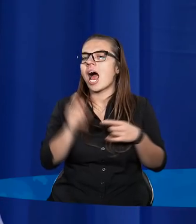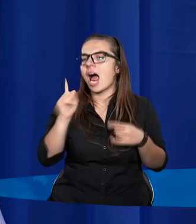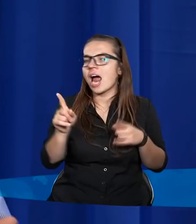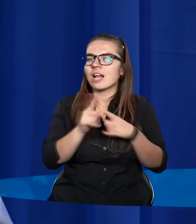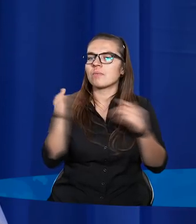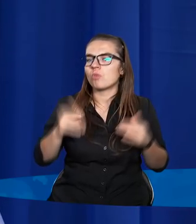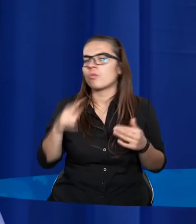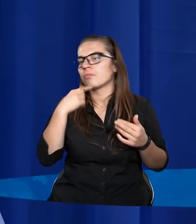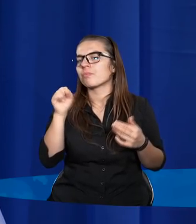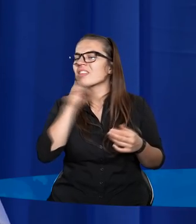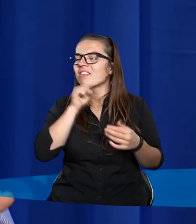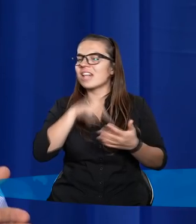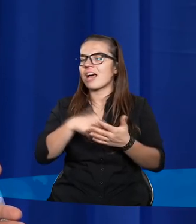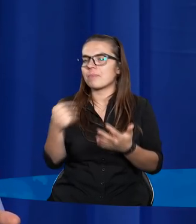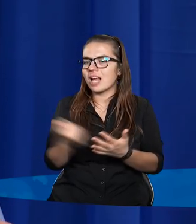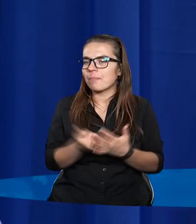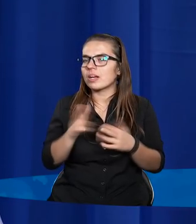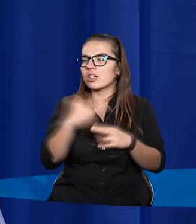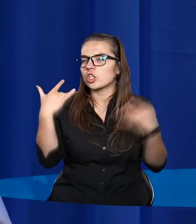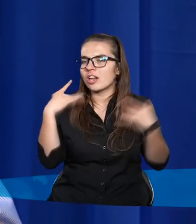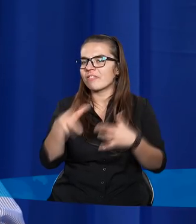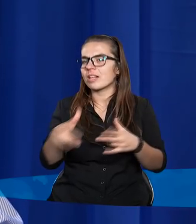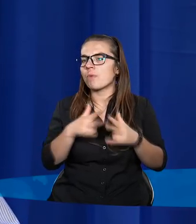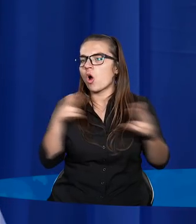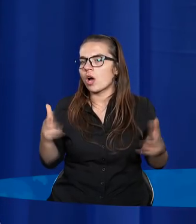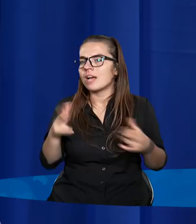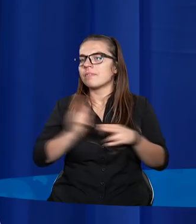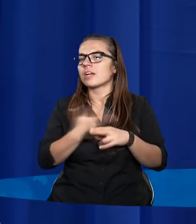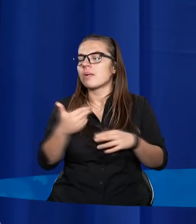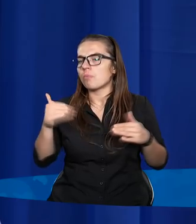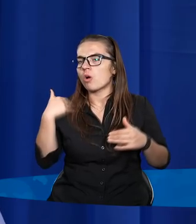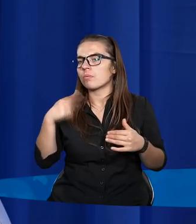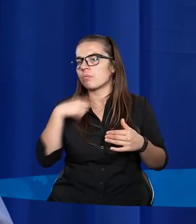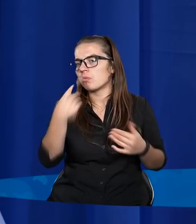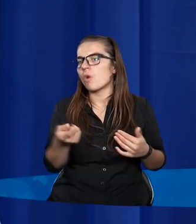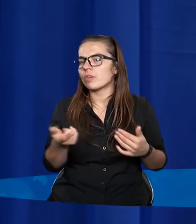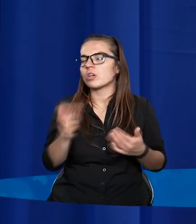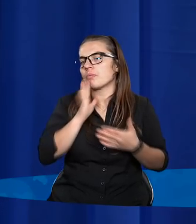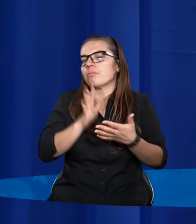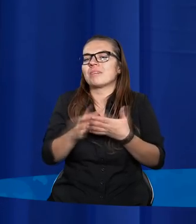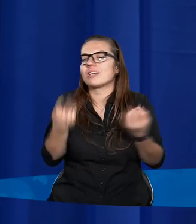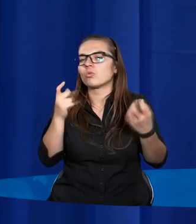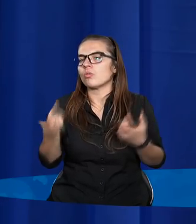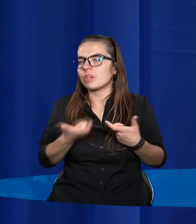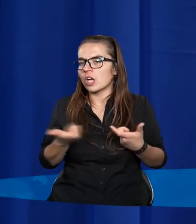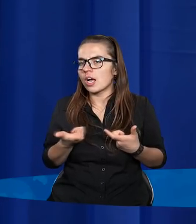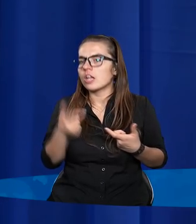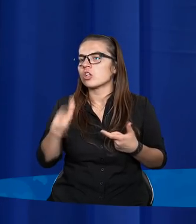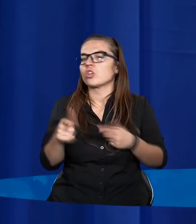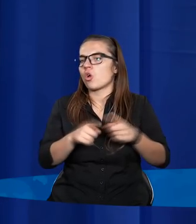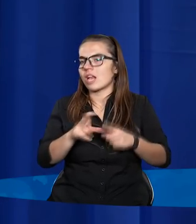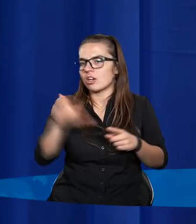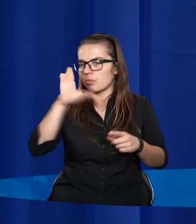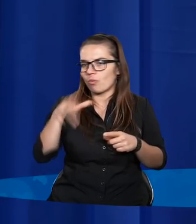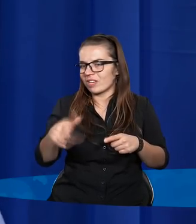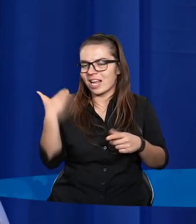tak samo mogli mówić ludzie w Starym Testamencie, którzy żyli w tym okresie, który moglibyśmy nazwać okresem bez cudów. Czy to znaczy, że Bóg